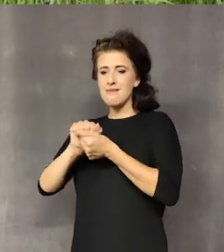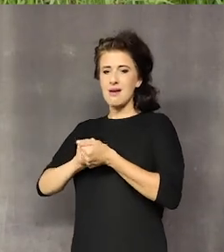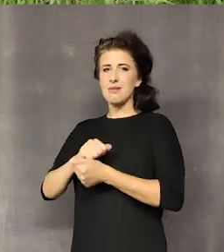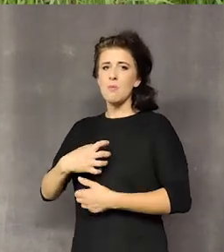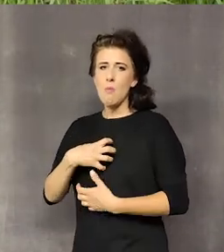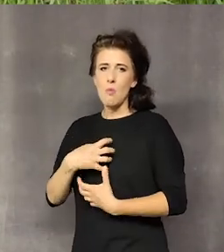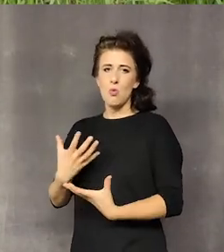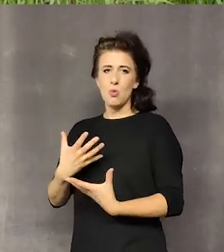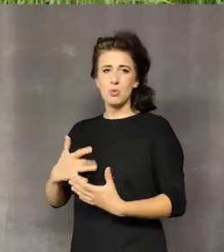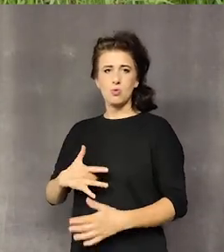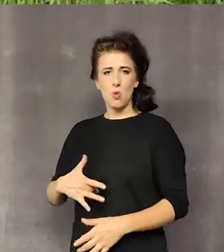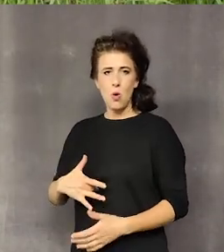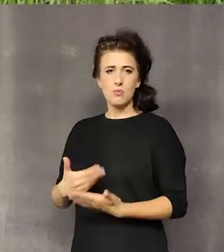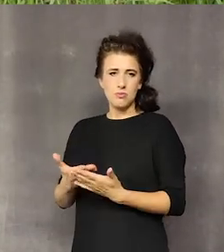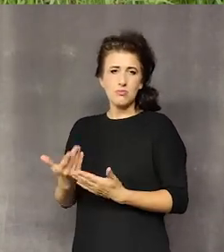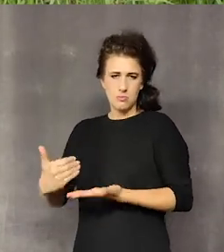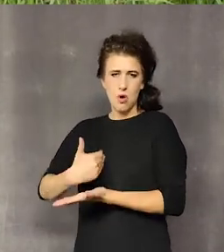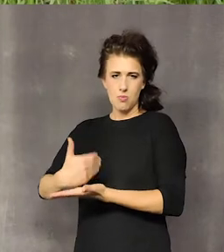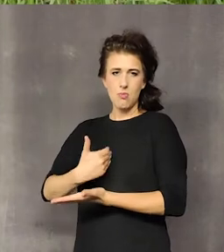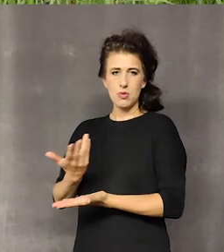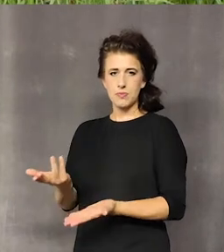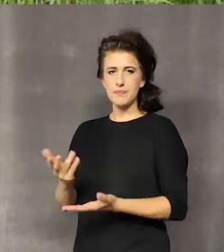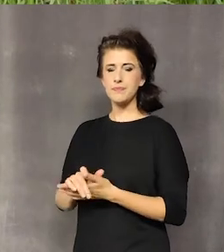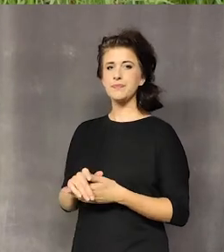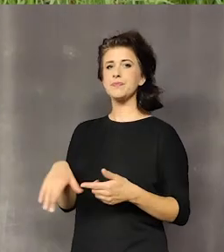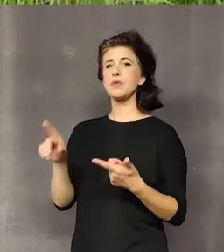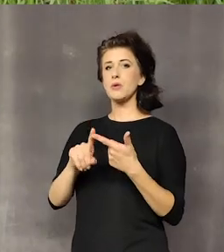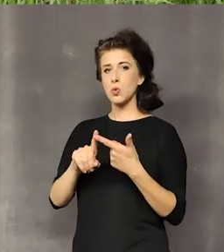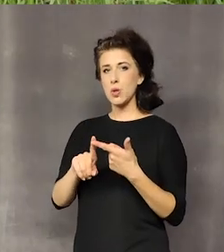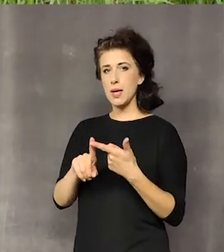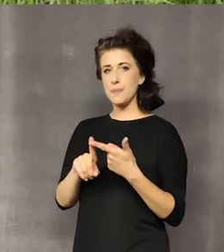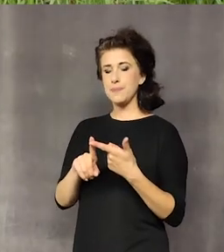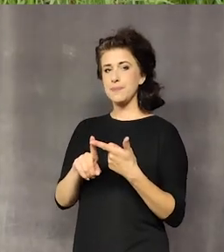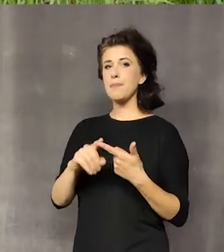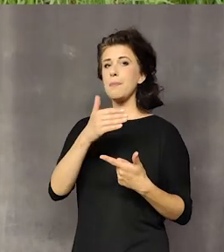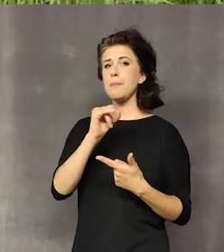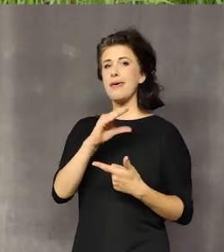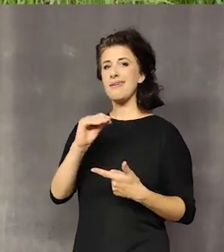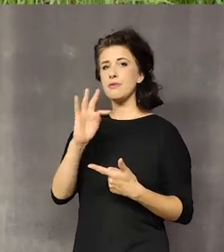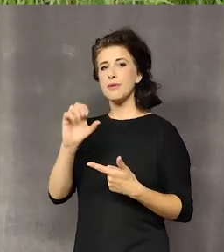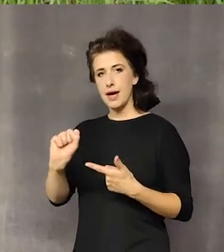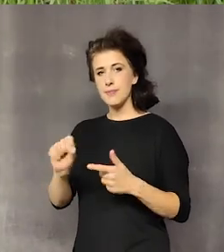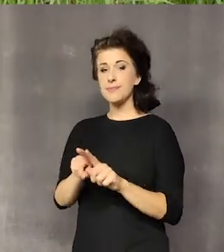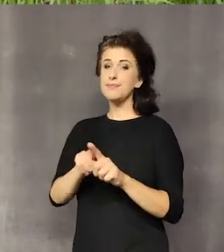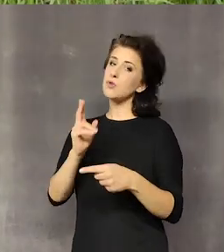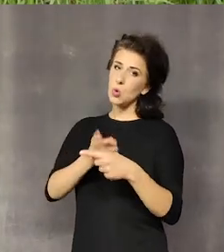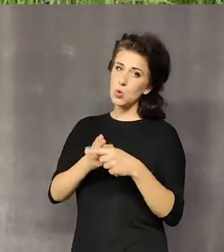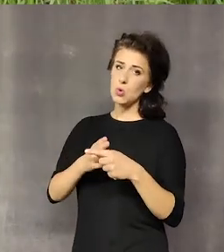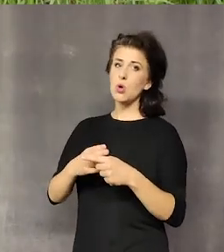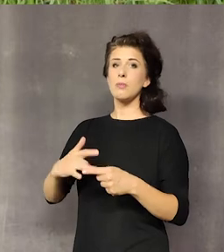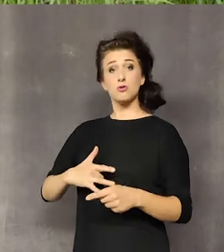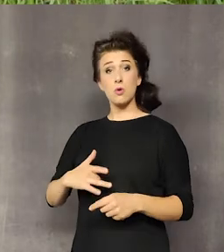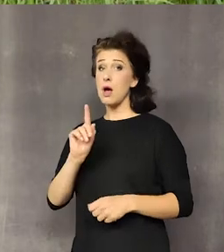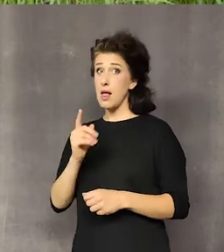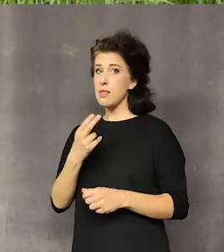czy bóle żołądka. Piołn po prostu nam pomaga. Druga rzecz. Mięta. Też choroby żołądkowe, ale nie